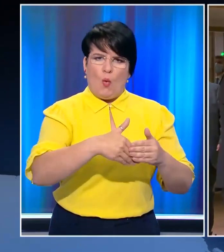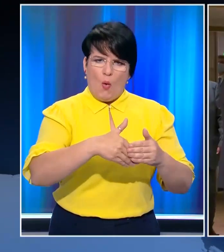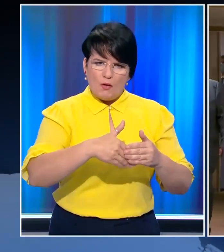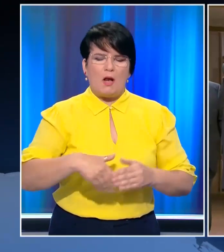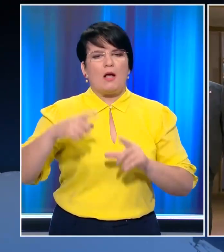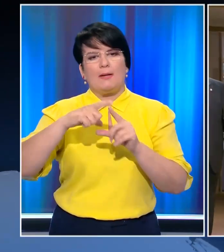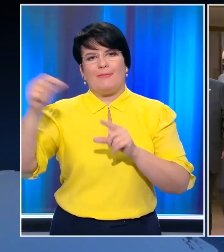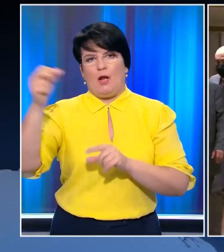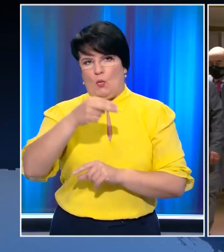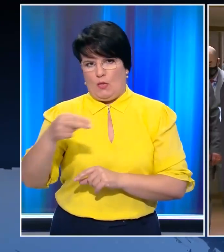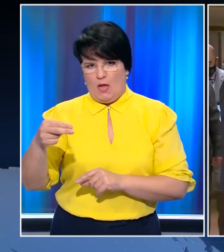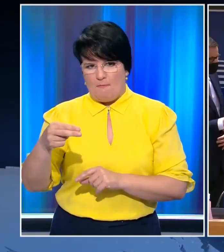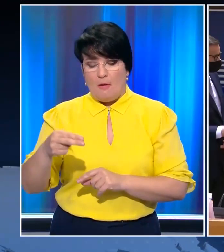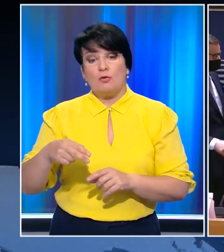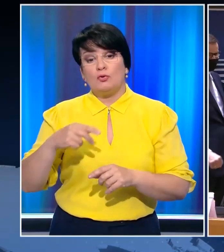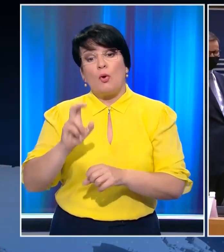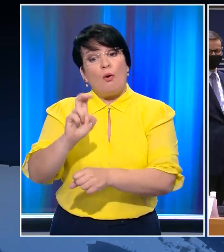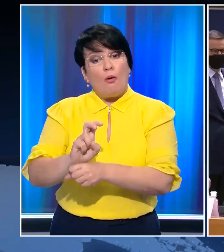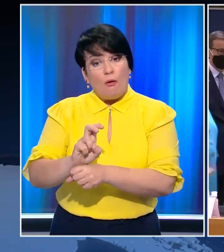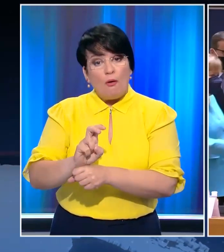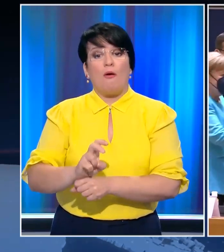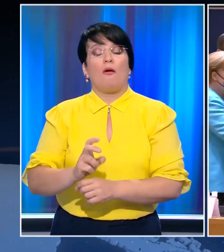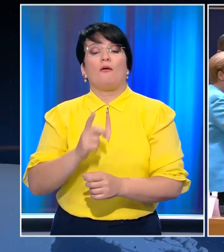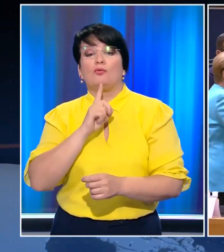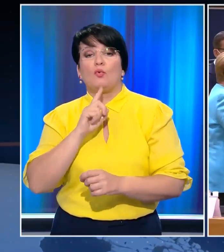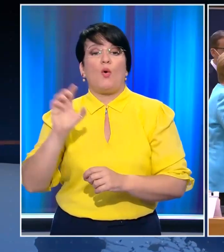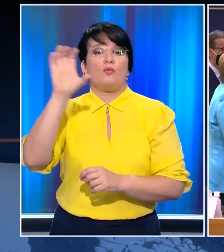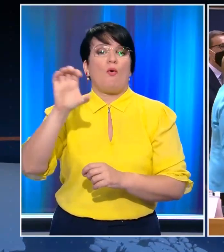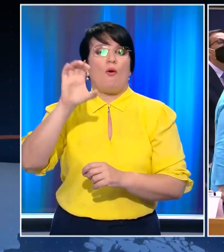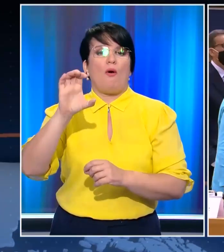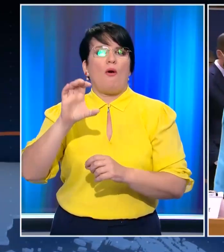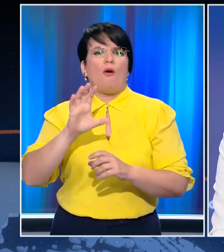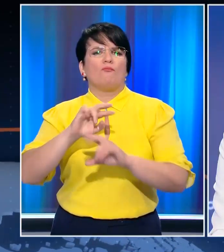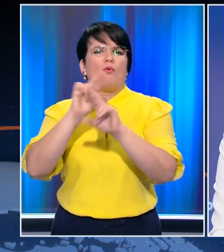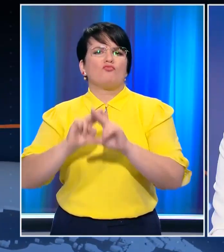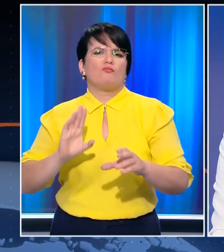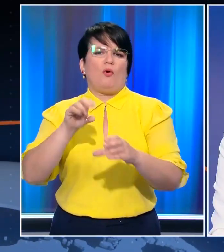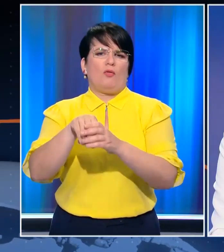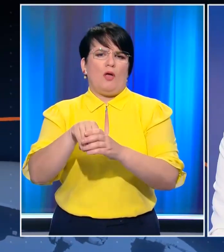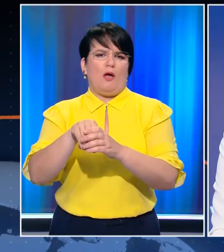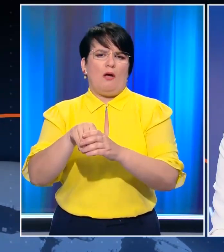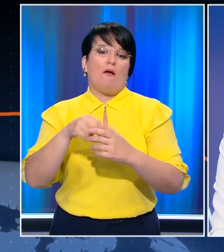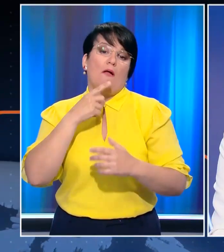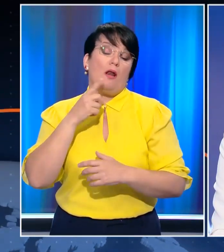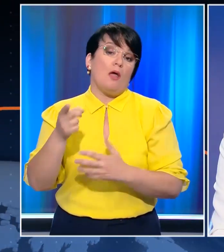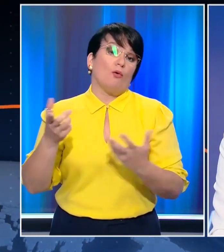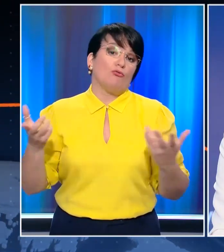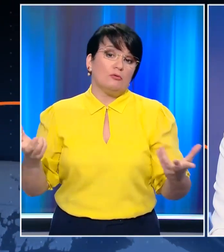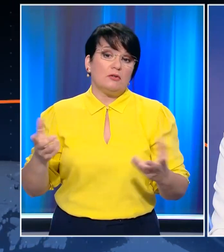κυπριακό και εμένει στη διζωνική δικοινοτική ομοσπονδία και απορρίπτει την